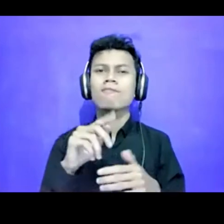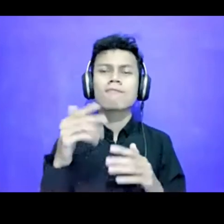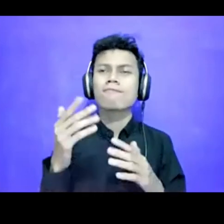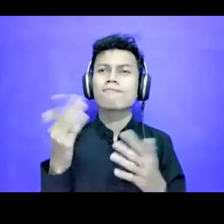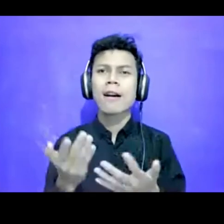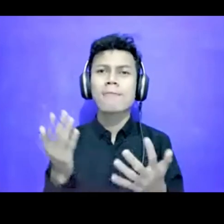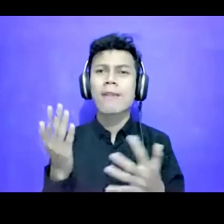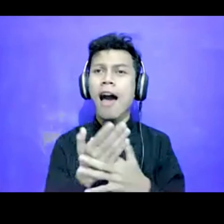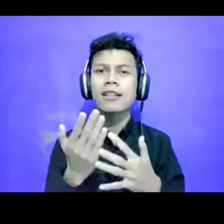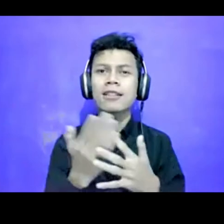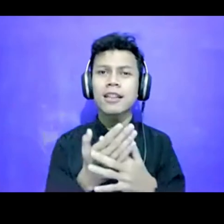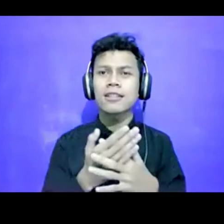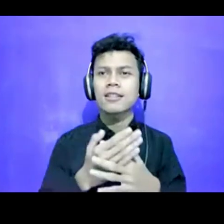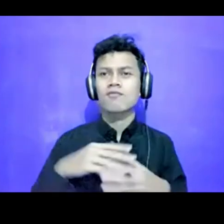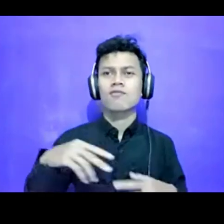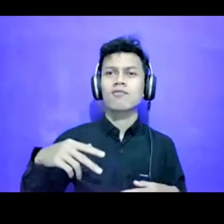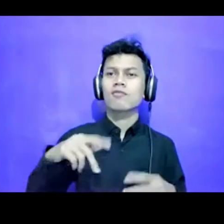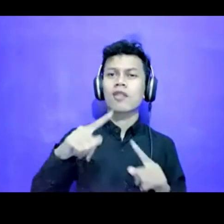kartu prakerja